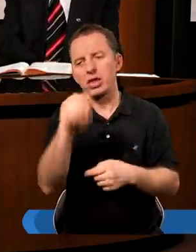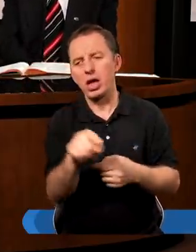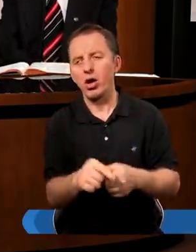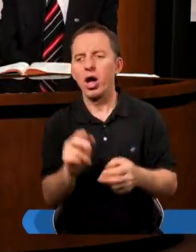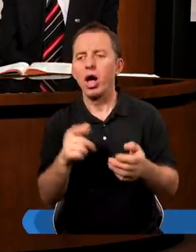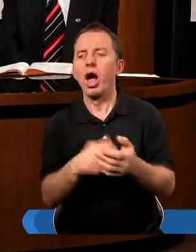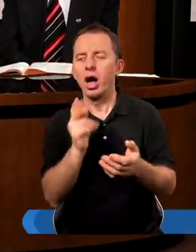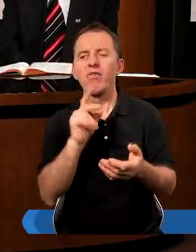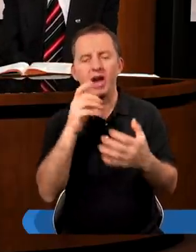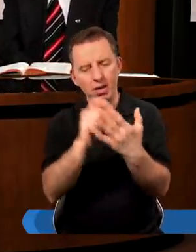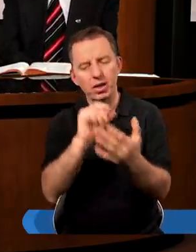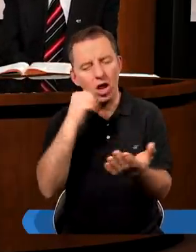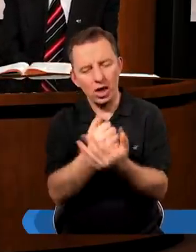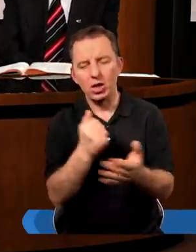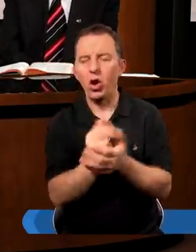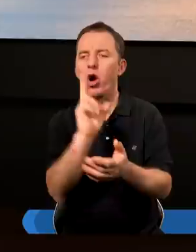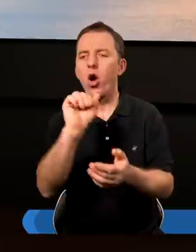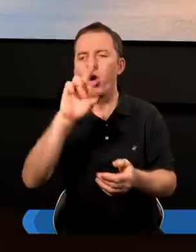fragmentu listu do Kolosan